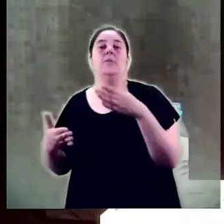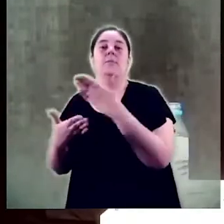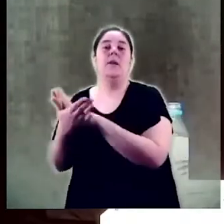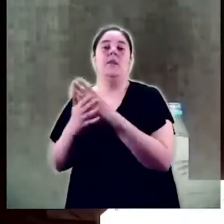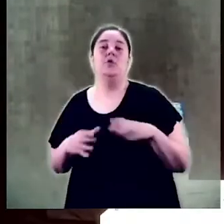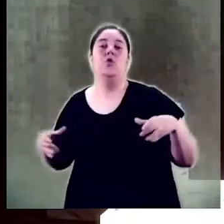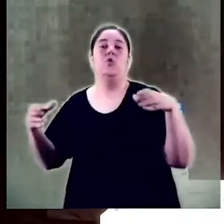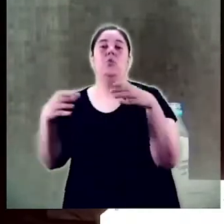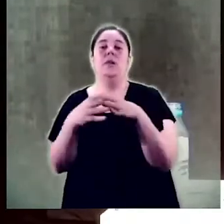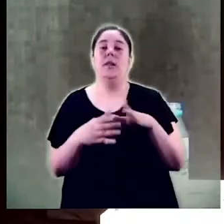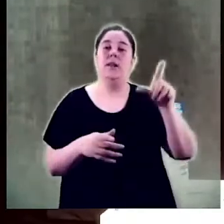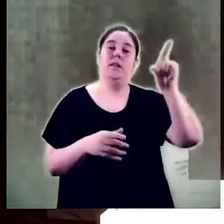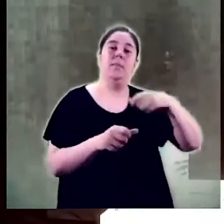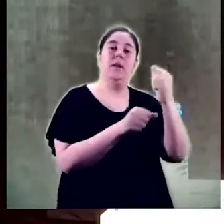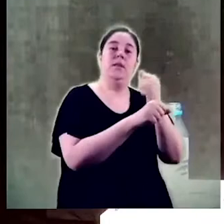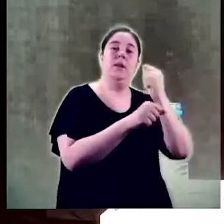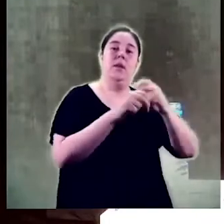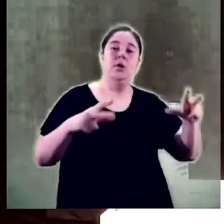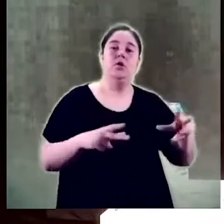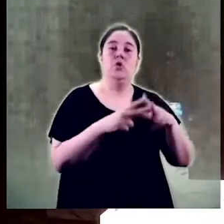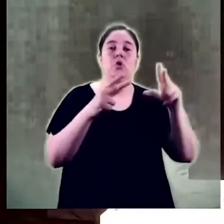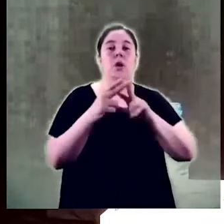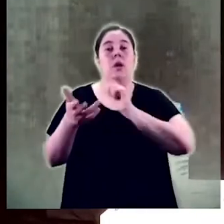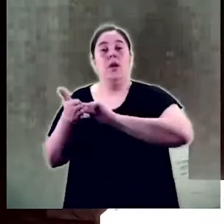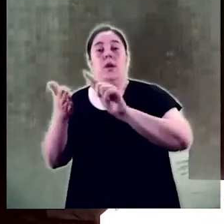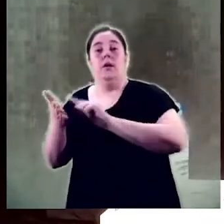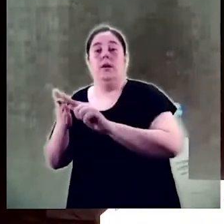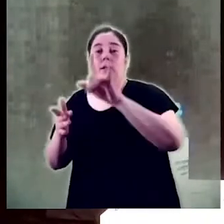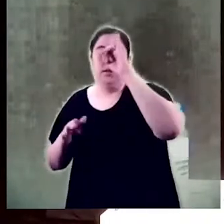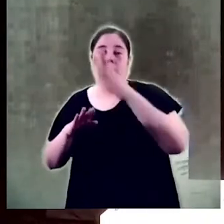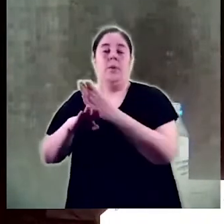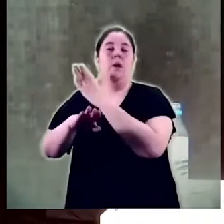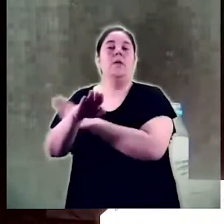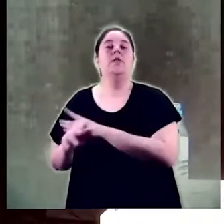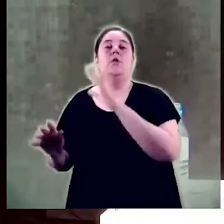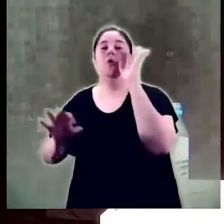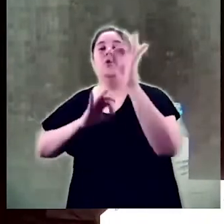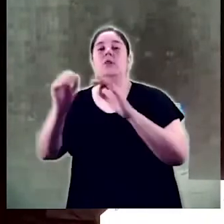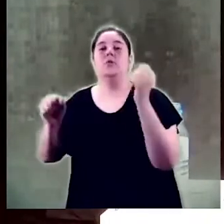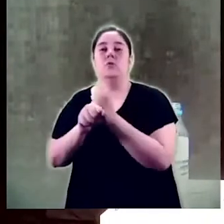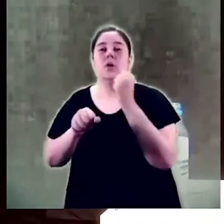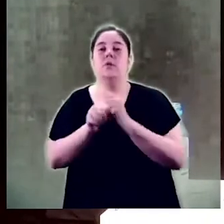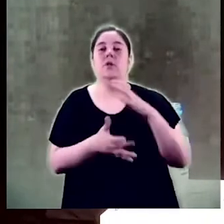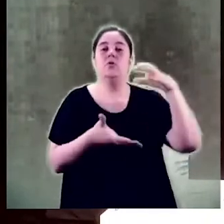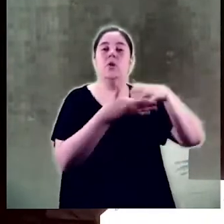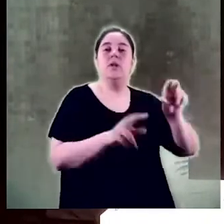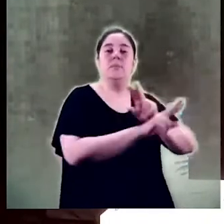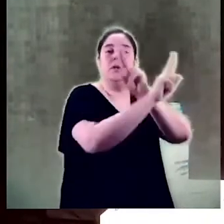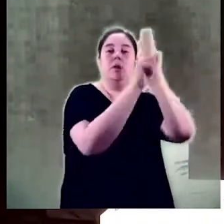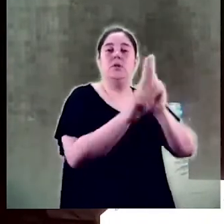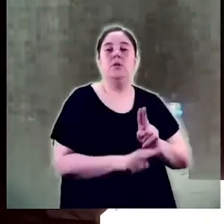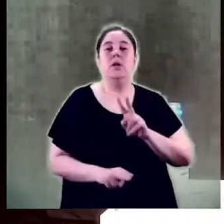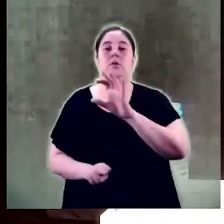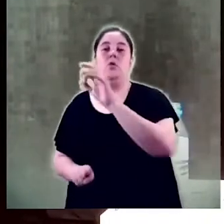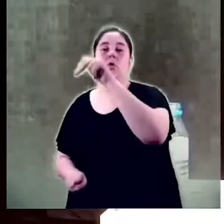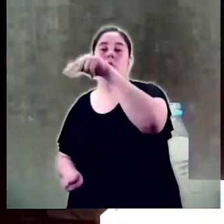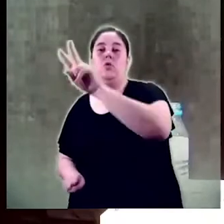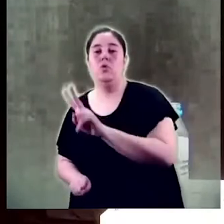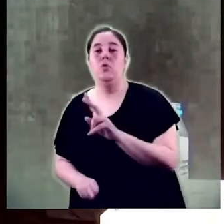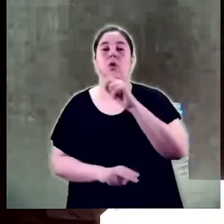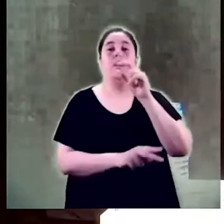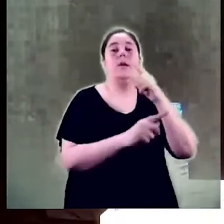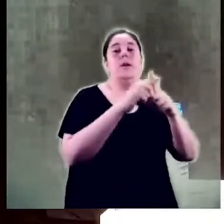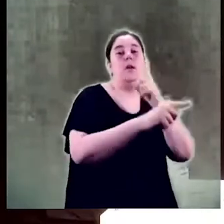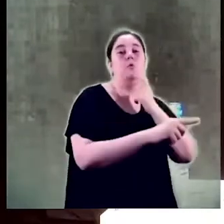de mediació comunitària equips de treball social gabinets de prevenció de riscos laborals organismes internacionals Nacions